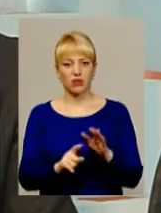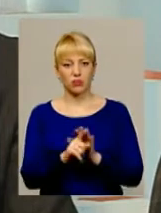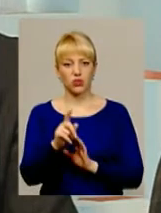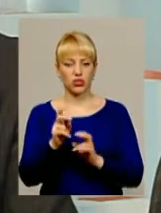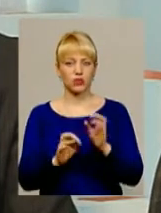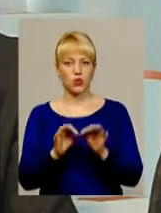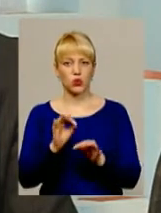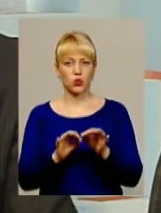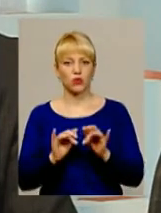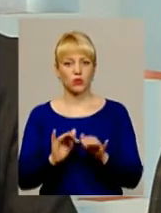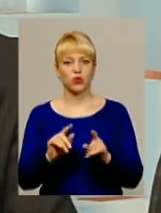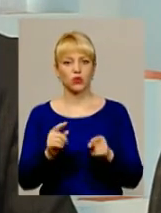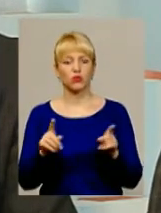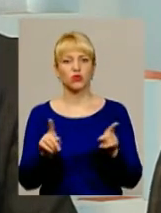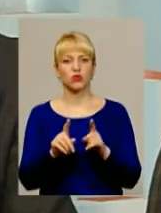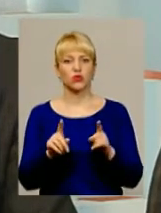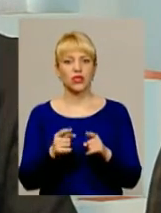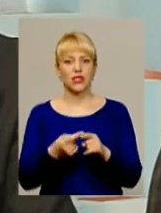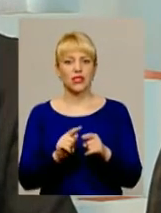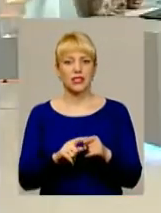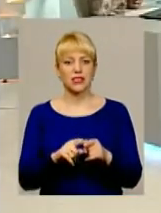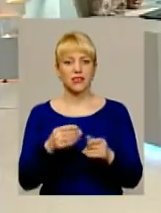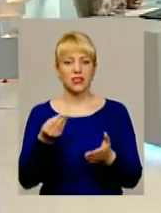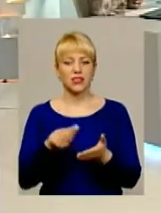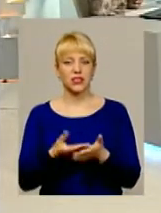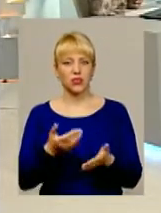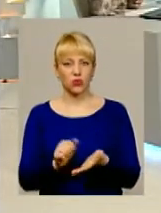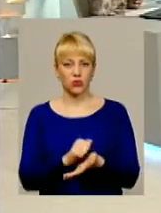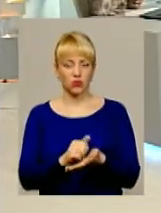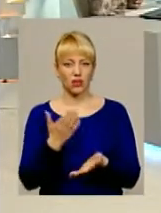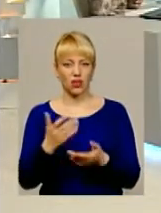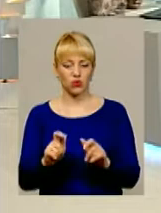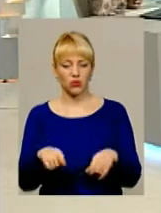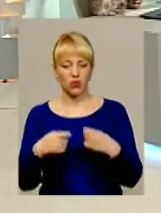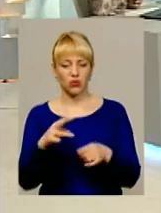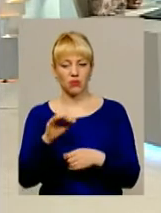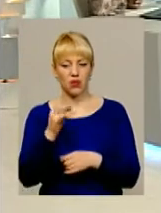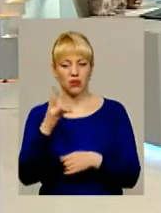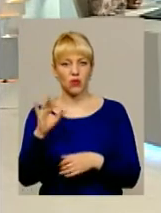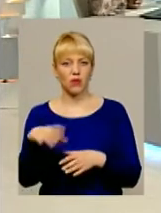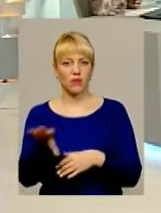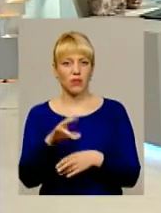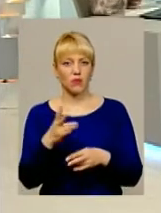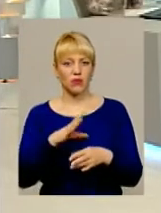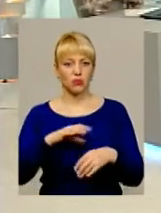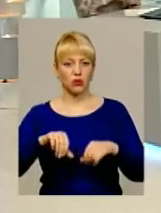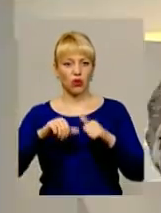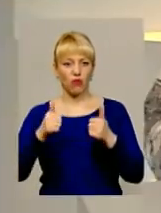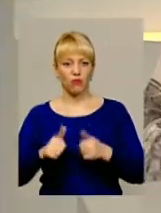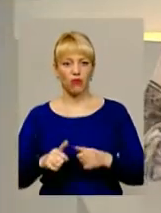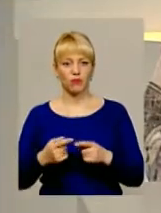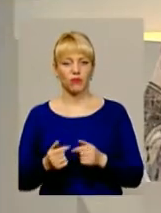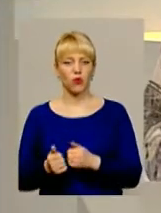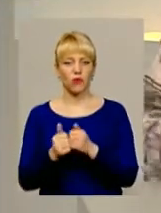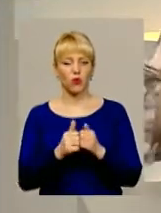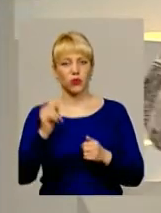судові процеси, тому що це офіційний документ, це дійсно, якщо передають майно, то воно все має бути оформлено. Тобто довкола того